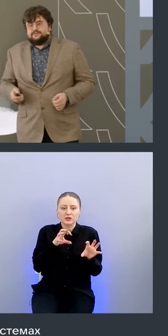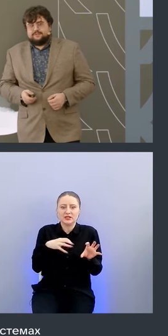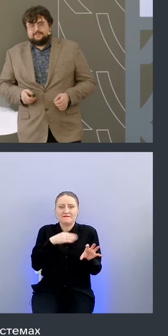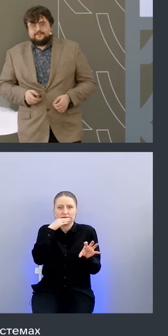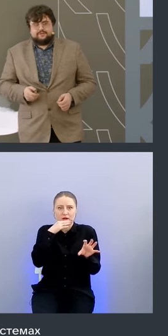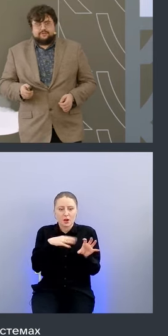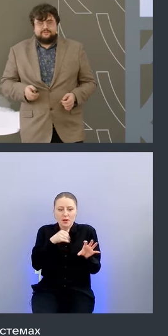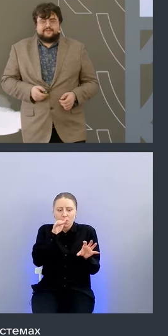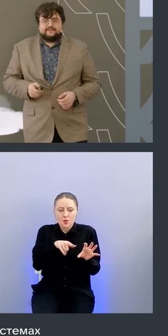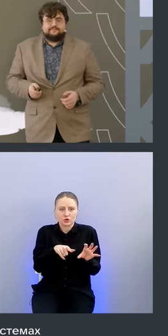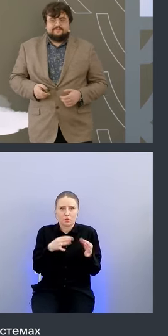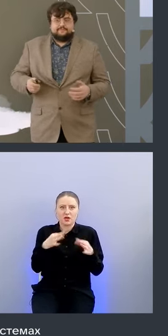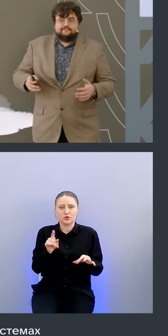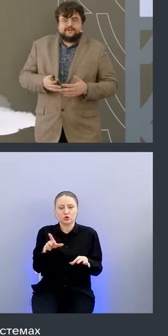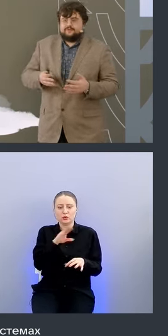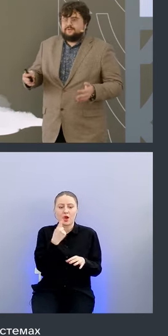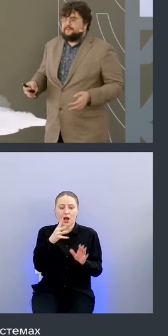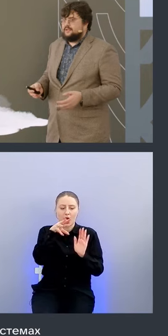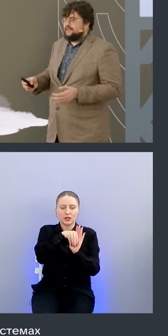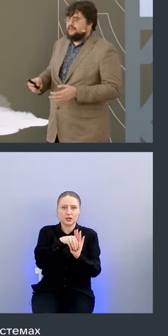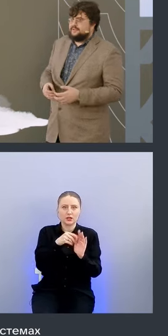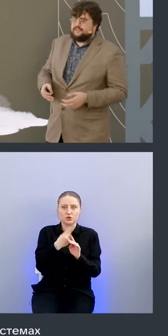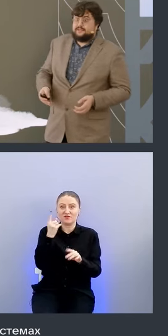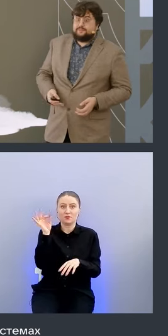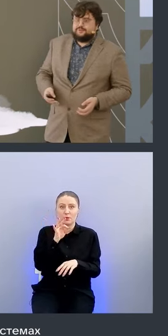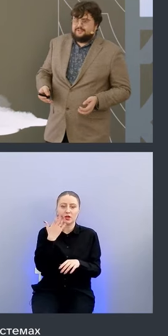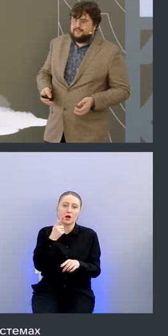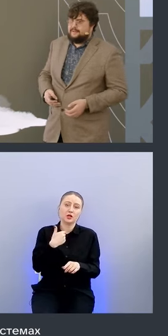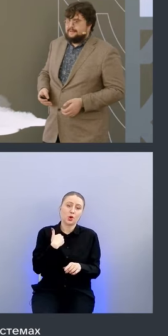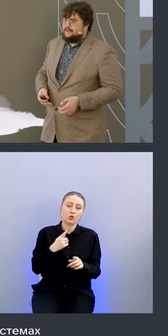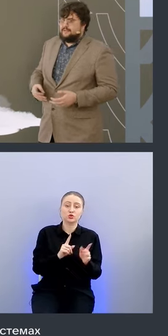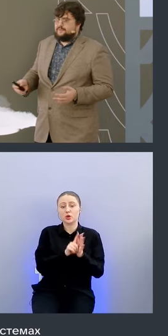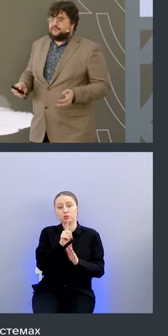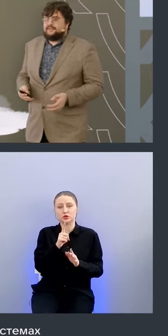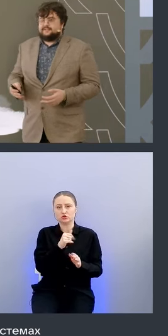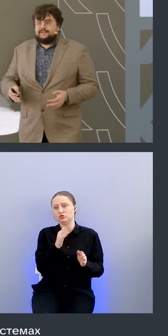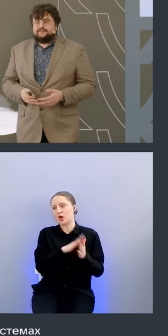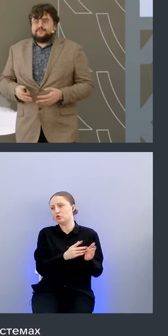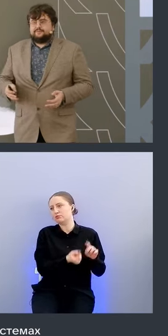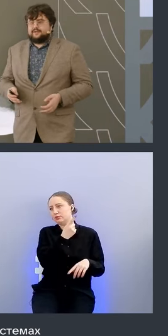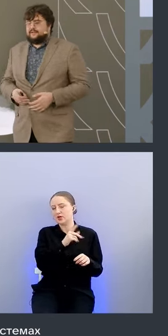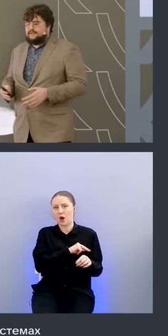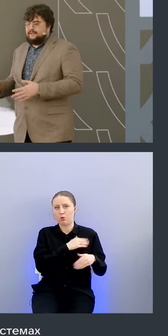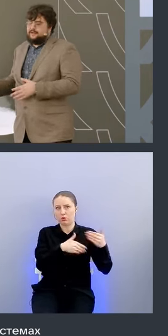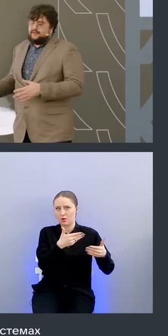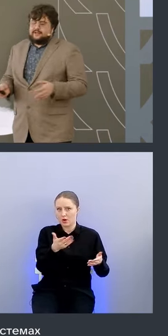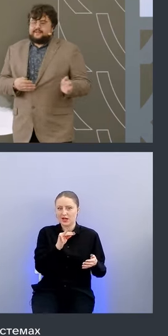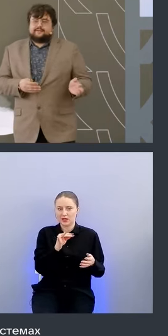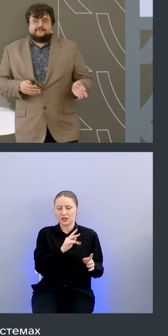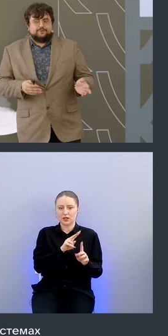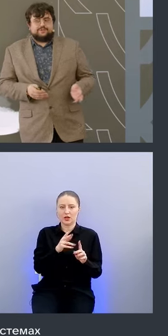не можем себе это позволить чтобы в один там рандомный момент когда 3v захотелось запуститься она запустилась и допустим какие-то